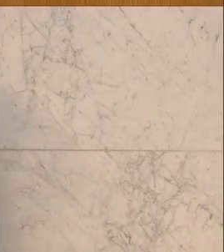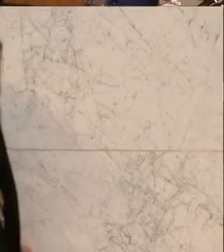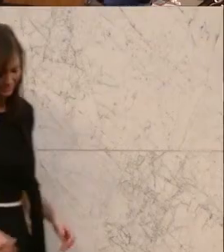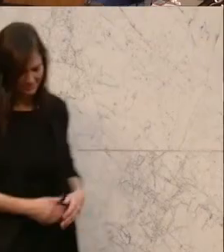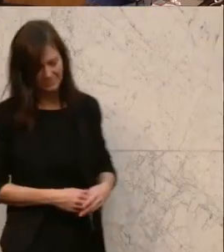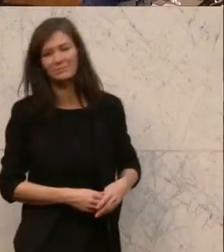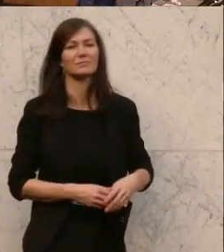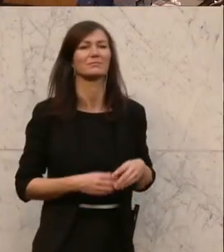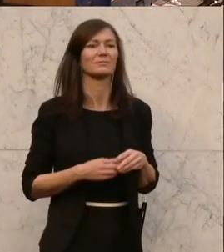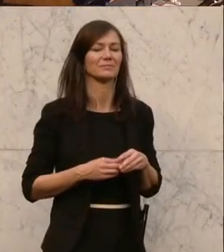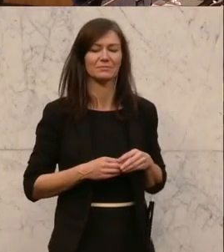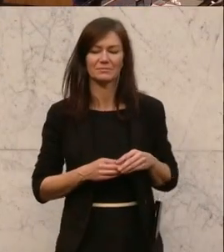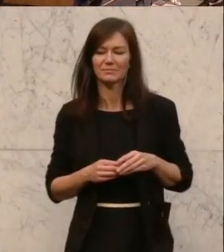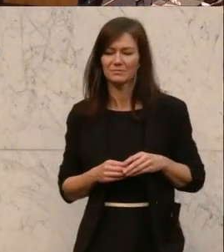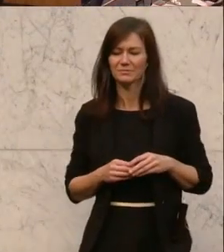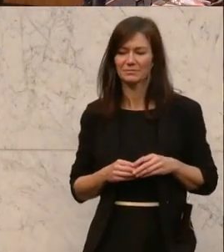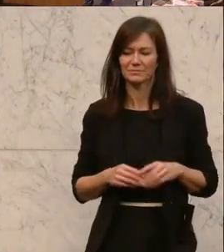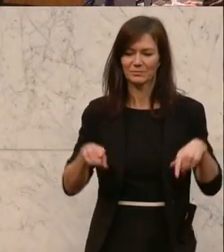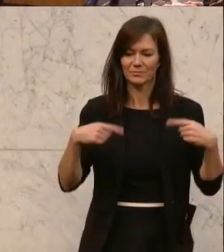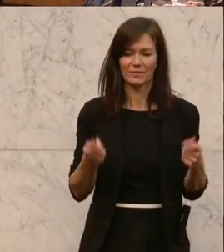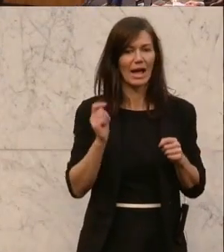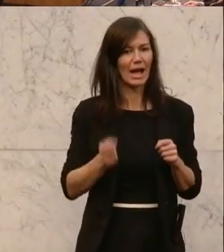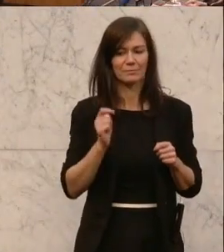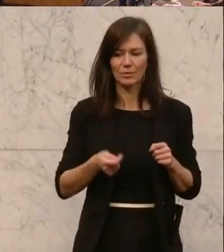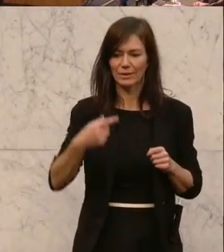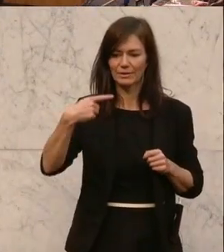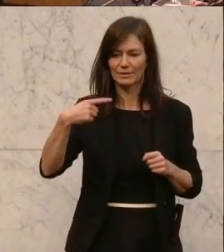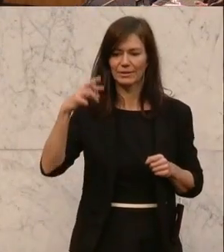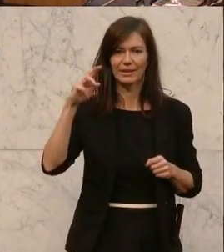Am Wort ist Mag. Karin Greiner. Bitte schön, Frau Abgeordnete.